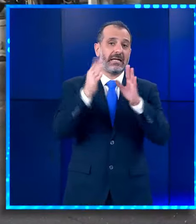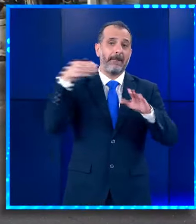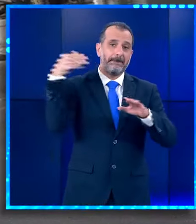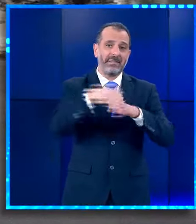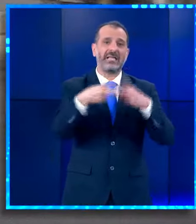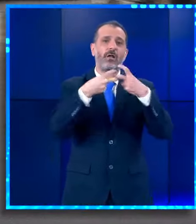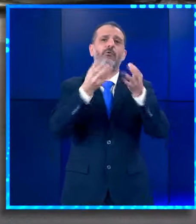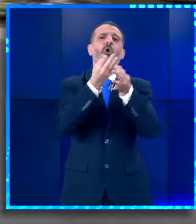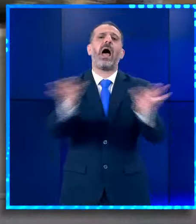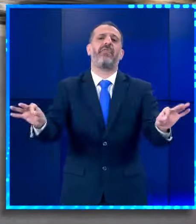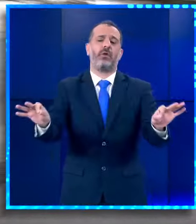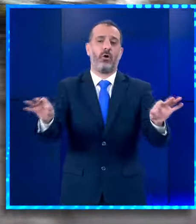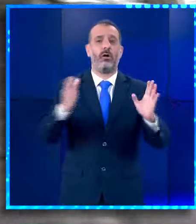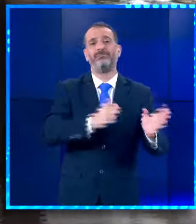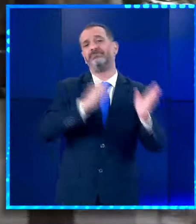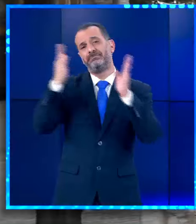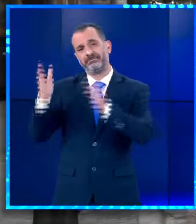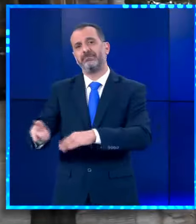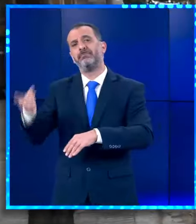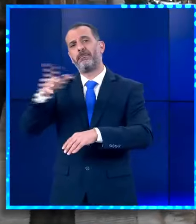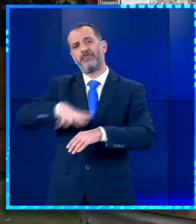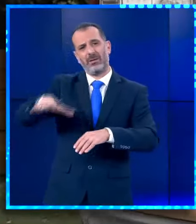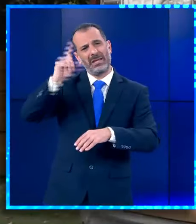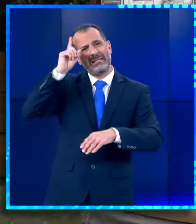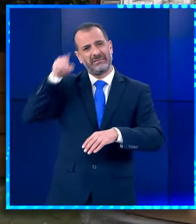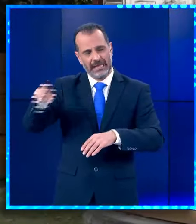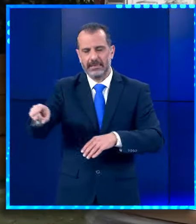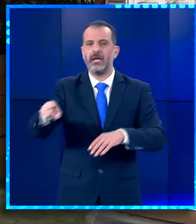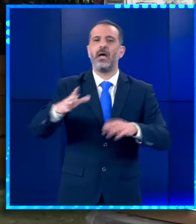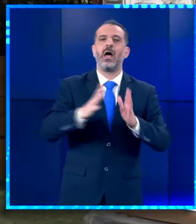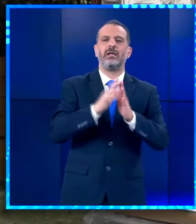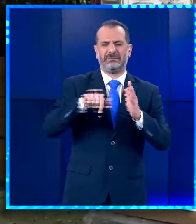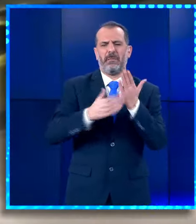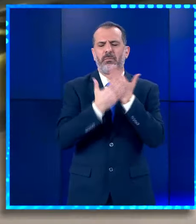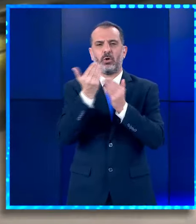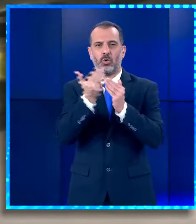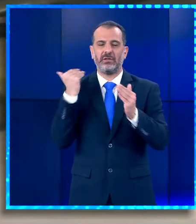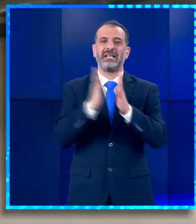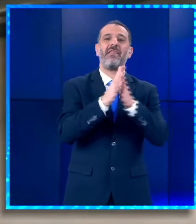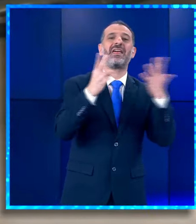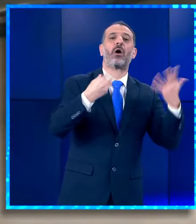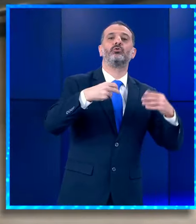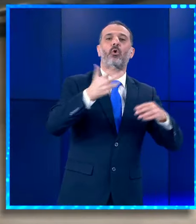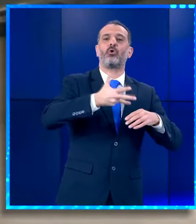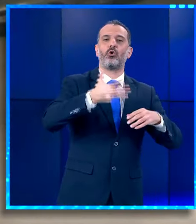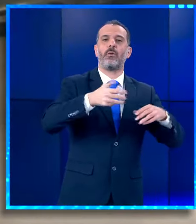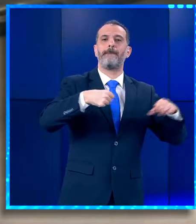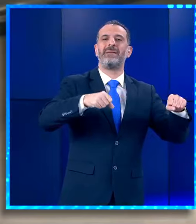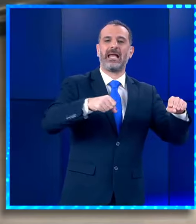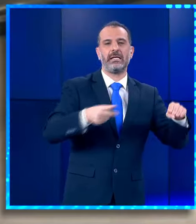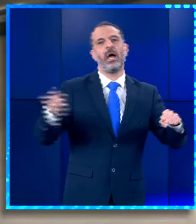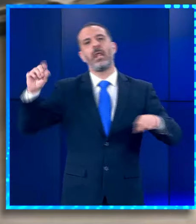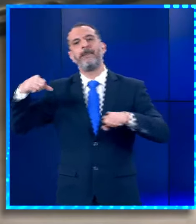υπήρχε κόσμο. Στην ίδια ώρα ωστόσο, ένας 18χρονος έχασε τη ζωή του νωρίς σήμερα το πρωί μετά από τροχέο με μηχανές την